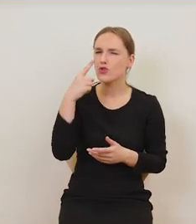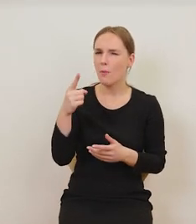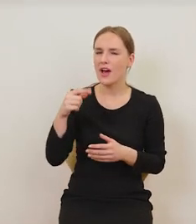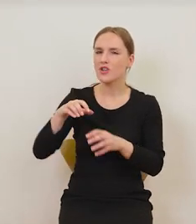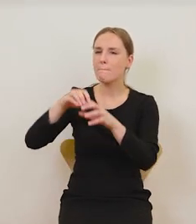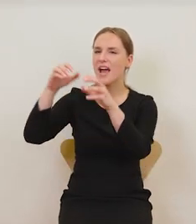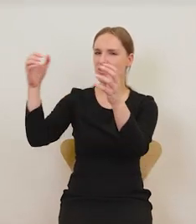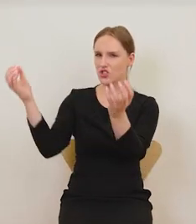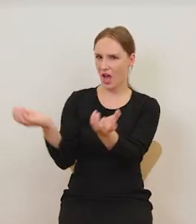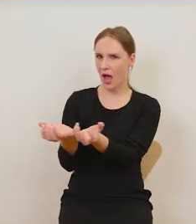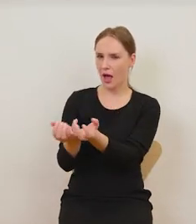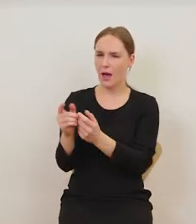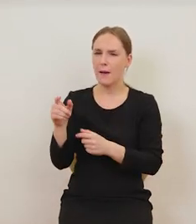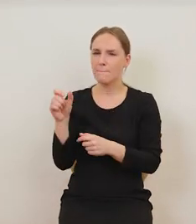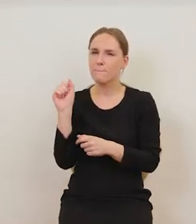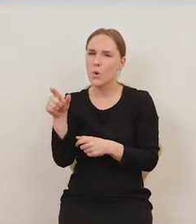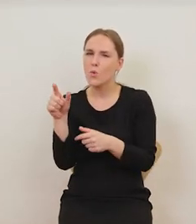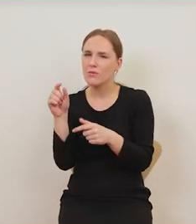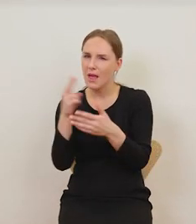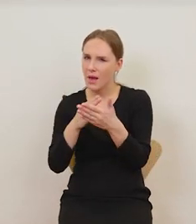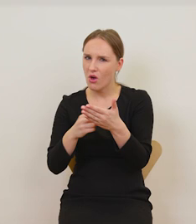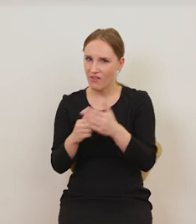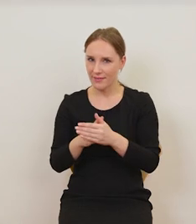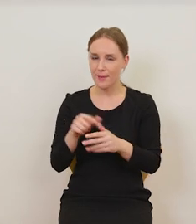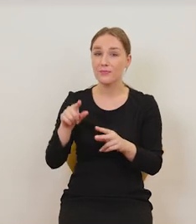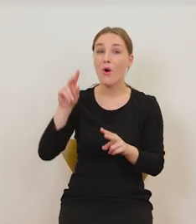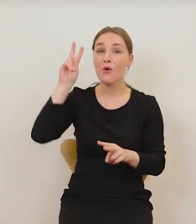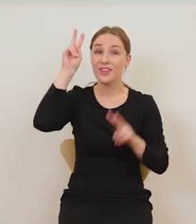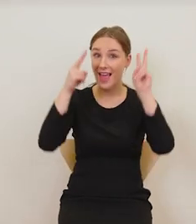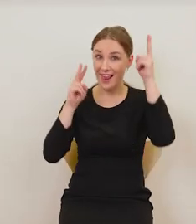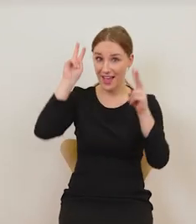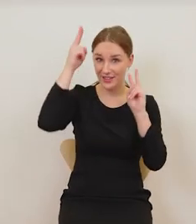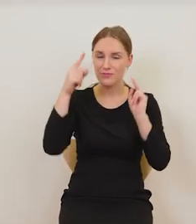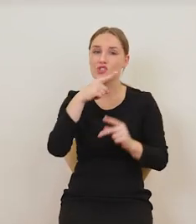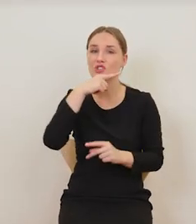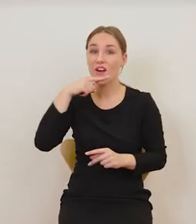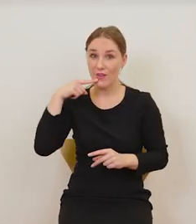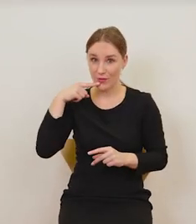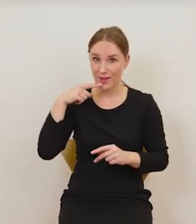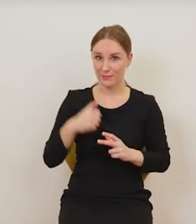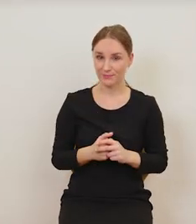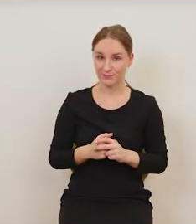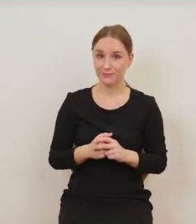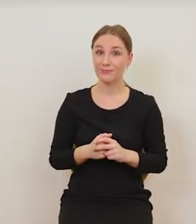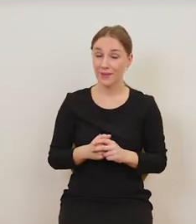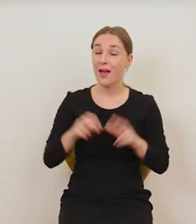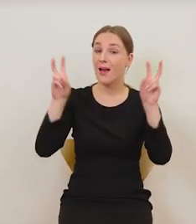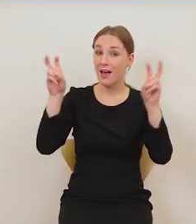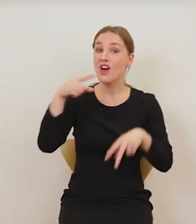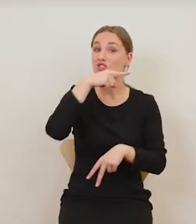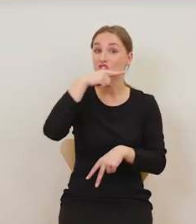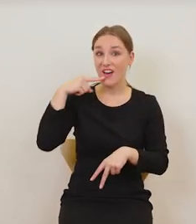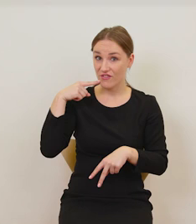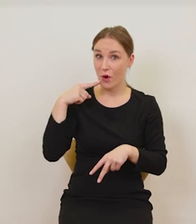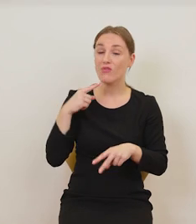Tam na niej coś jest namalowane. To jest jeleń czerwony. Czerwony jeleń to